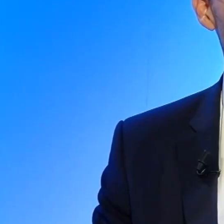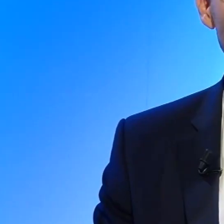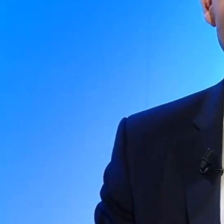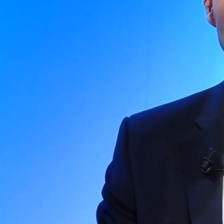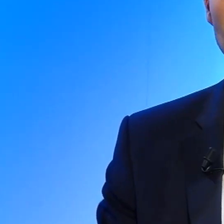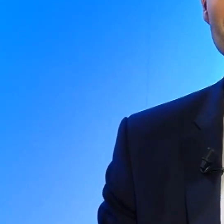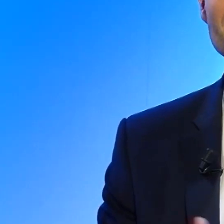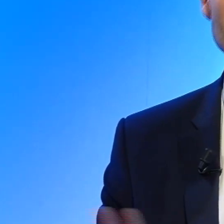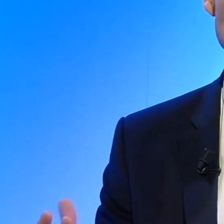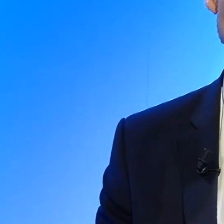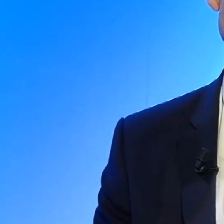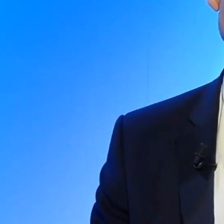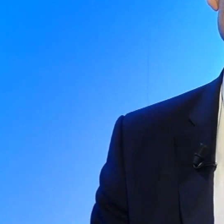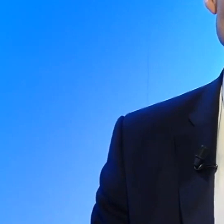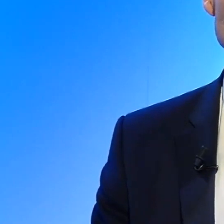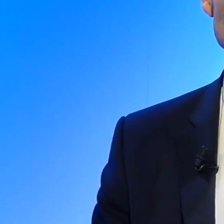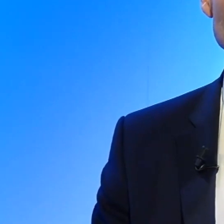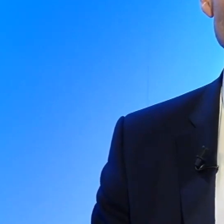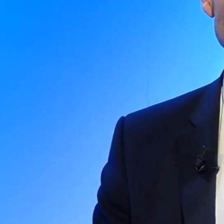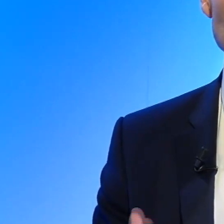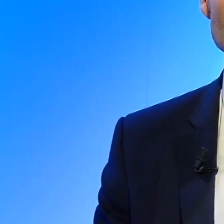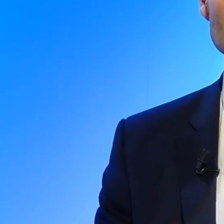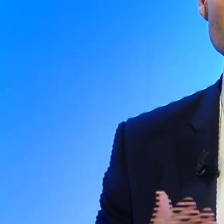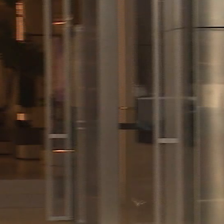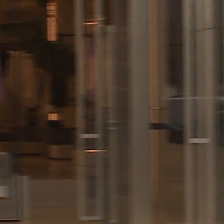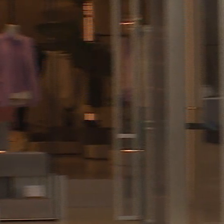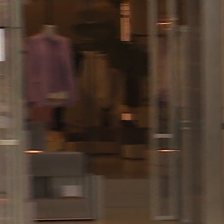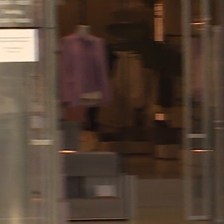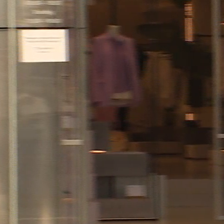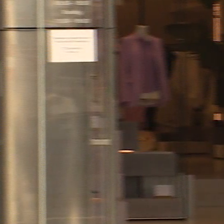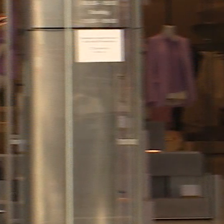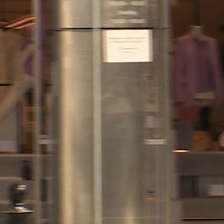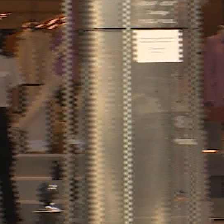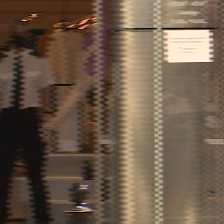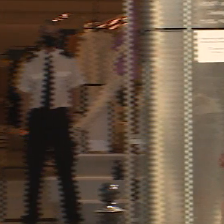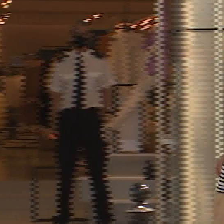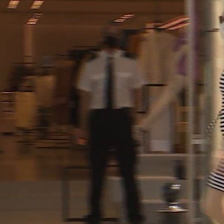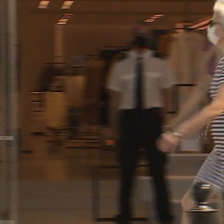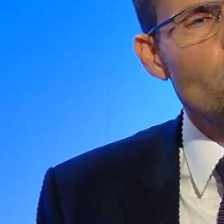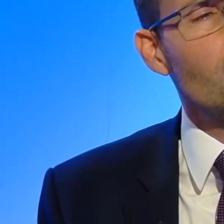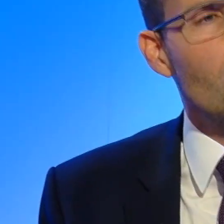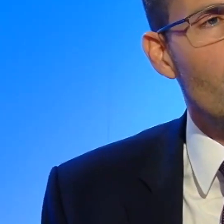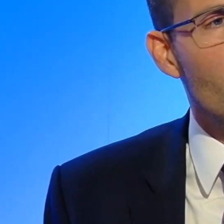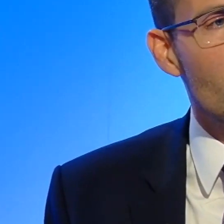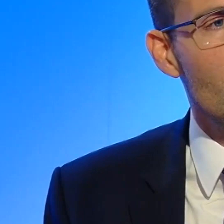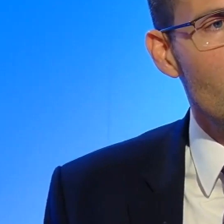mizuri. Dab-kontrast għal-dak li għal il-Primministru Robert Abela fl-ħarjim, metast għar li muċsajqot jiftaħ u jala.